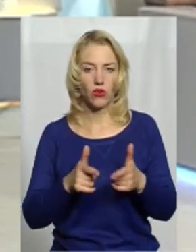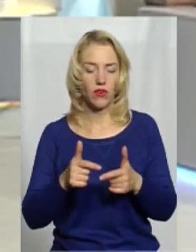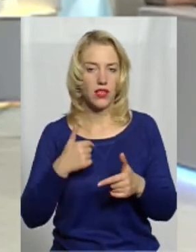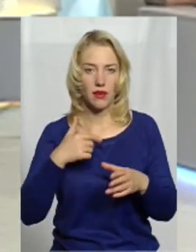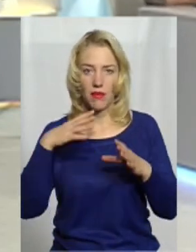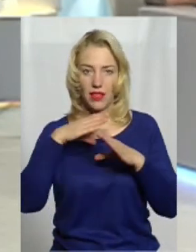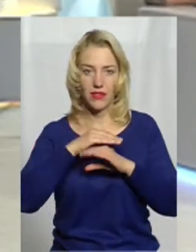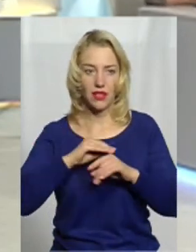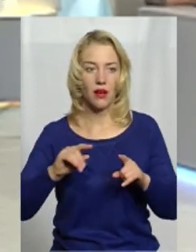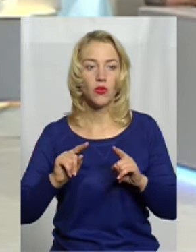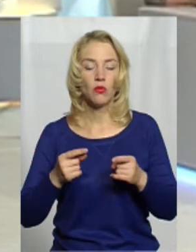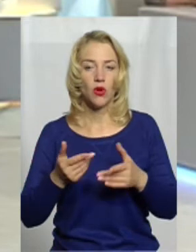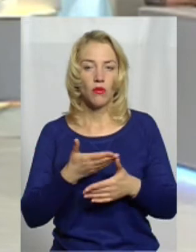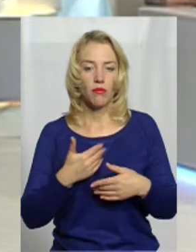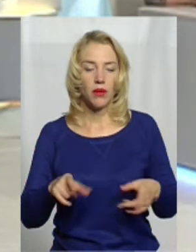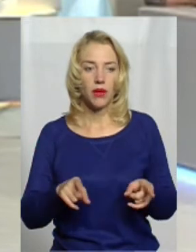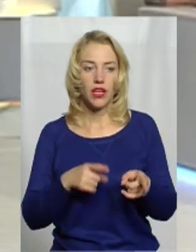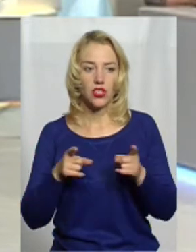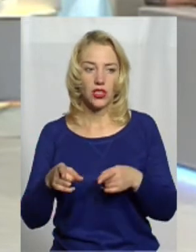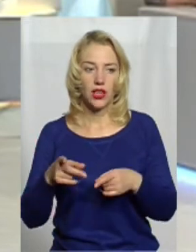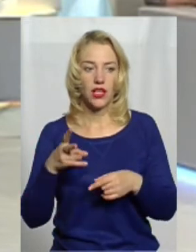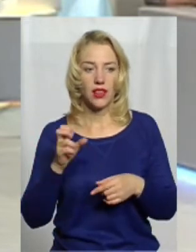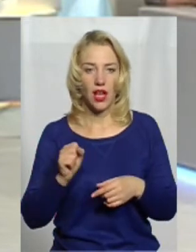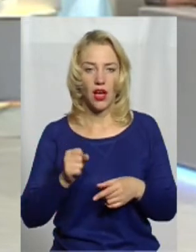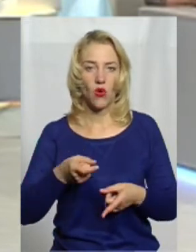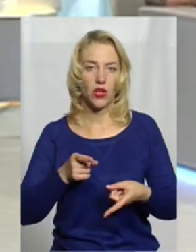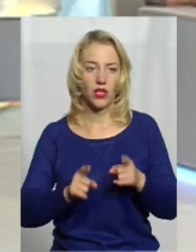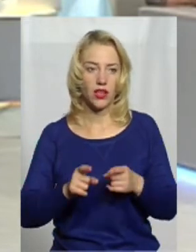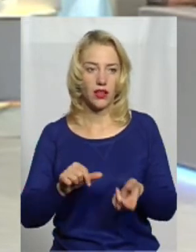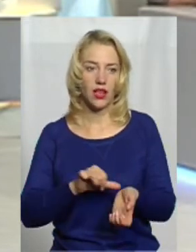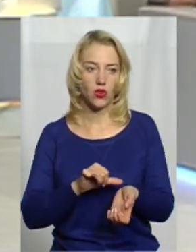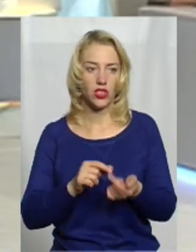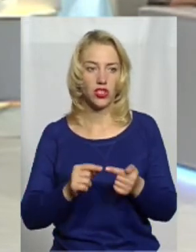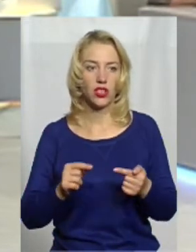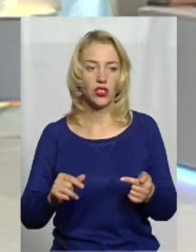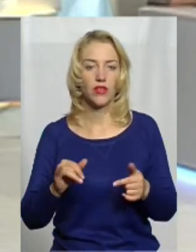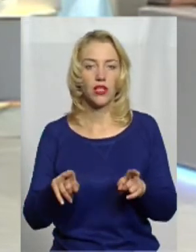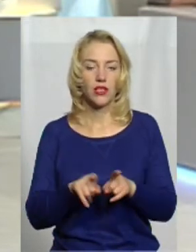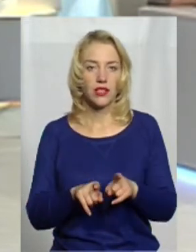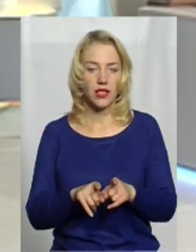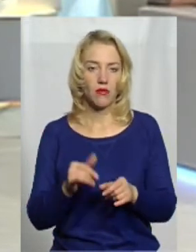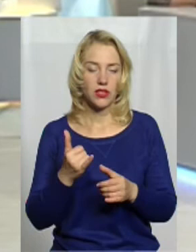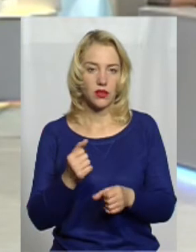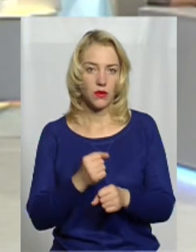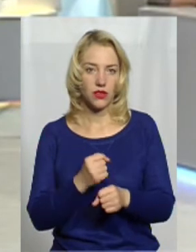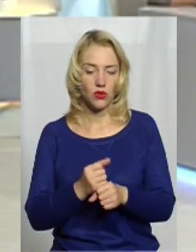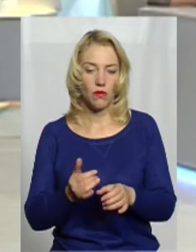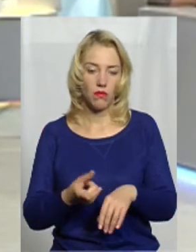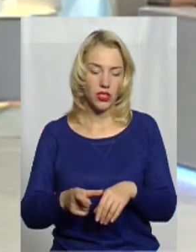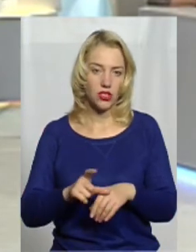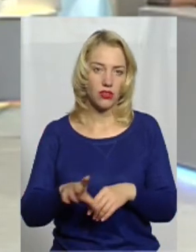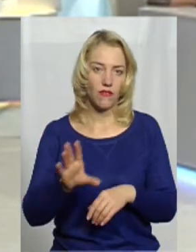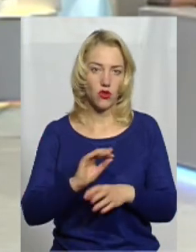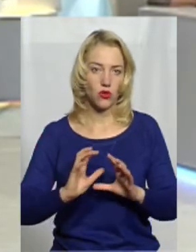встигаємо. Тому ми зараз перейшли на оригінали наркотичних речовин, так само, як працює більшість всього світу.